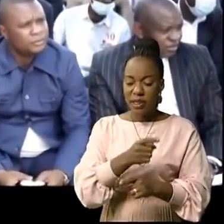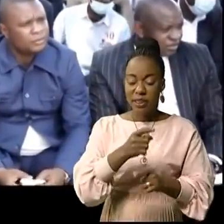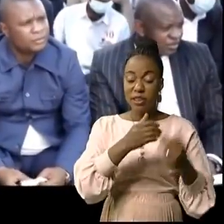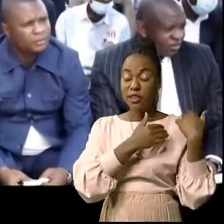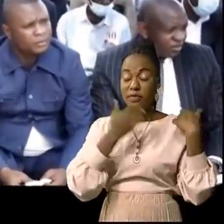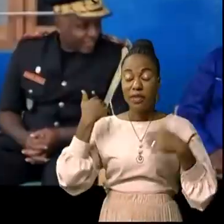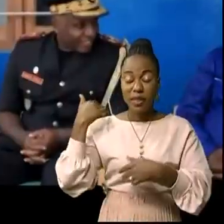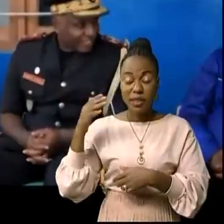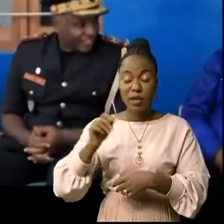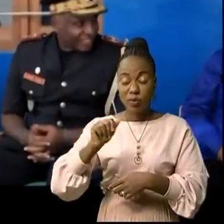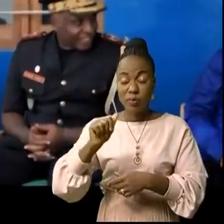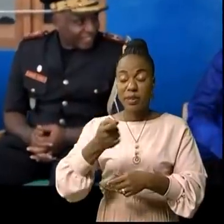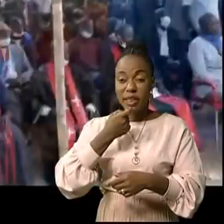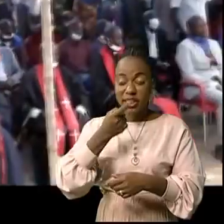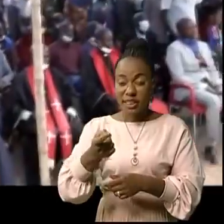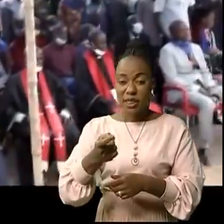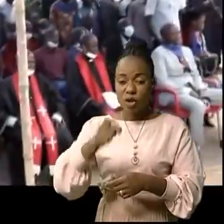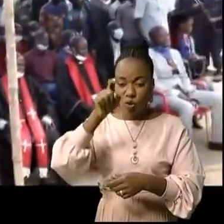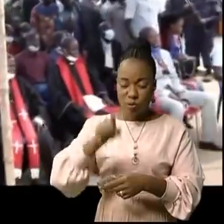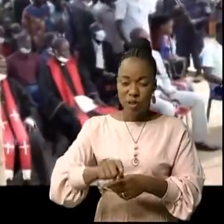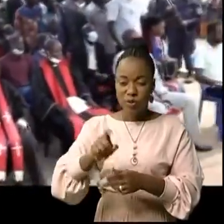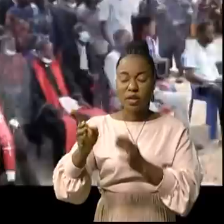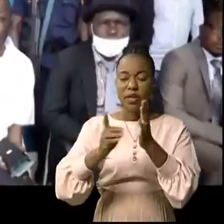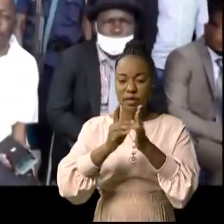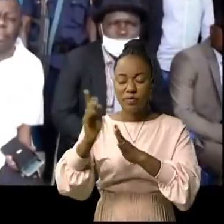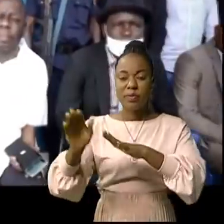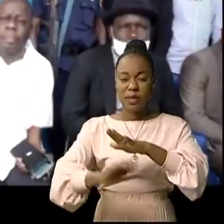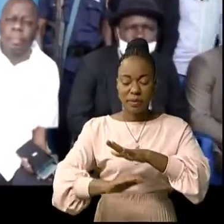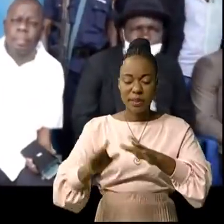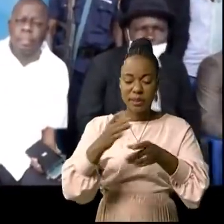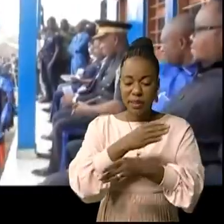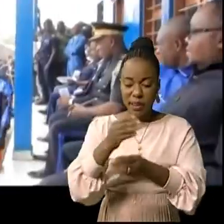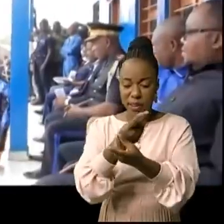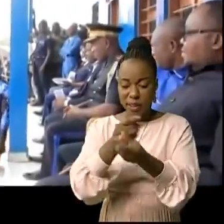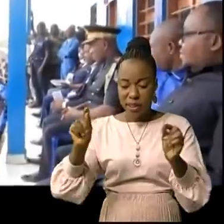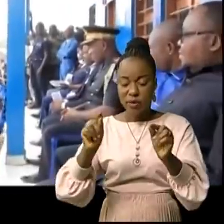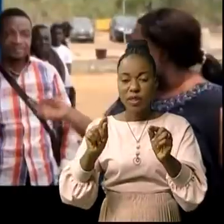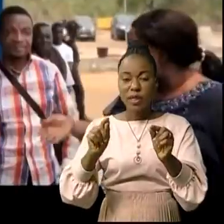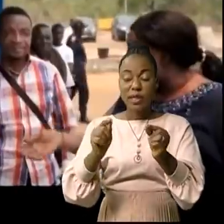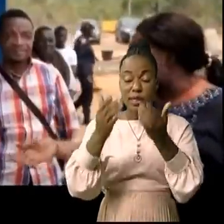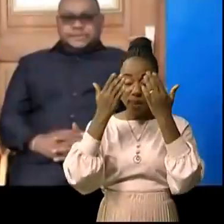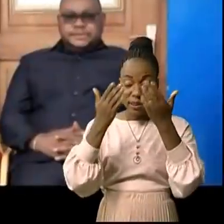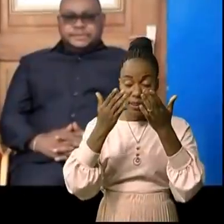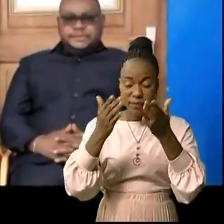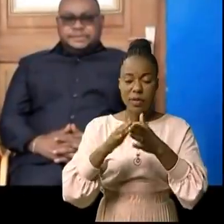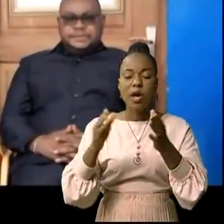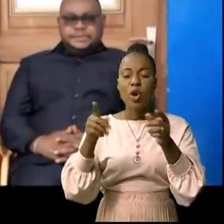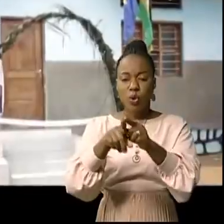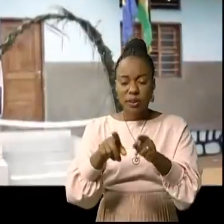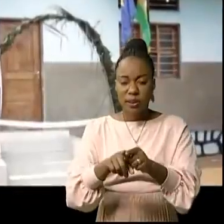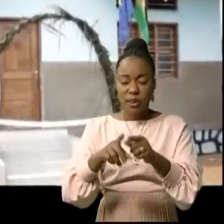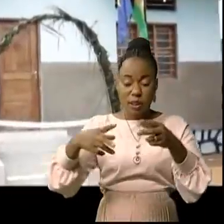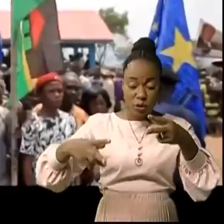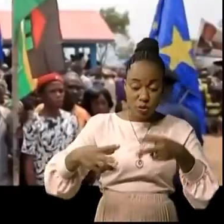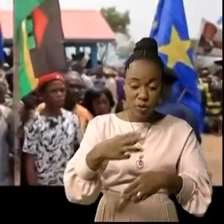prône le développement à la base, la gratuité de l'enseignement et la couverture sanitaire universelle. L'inauguration de l